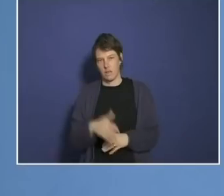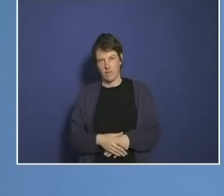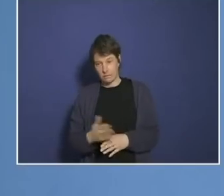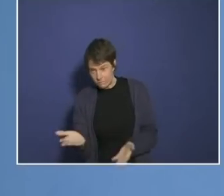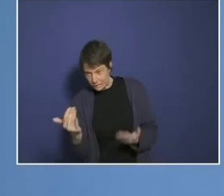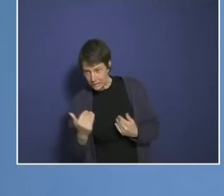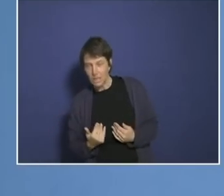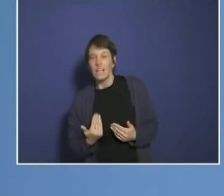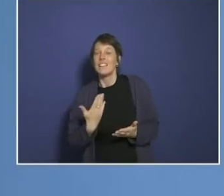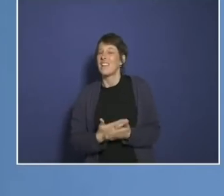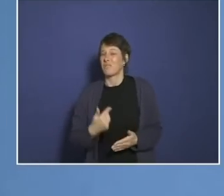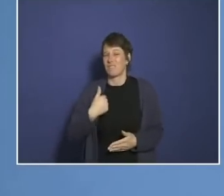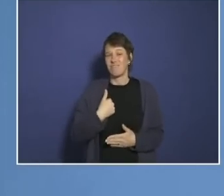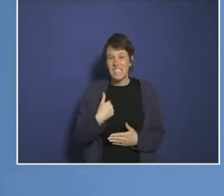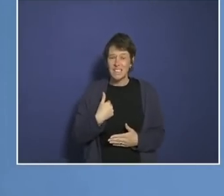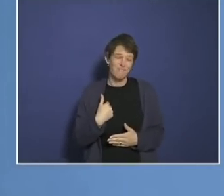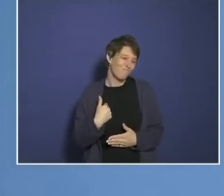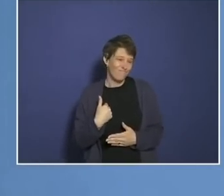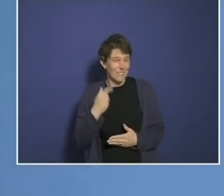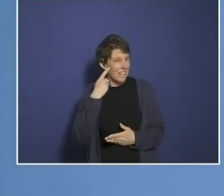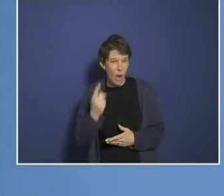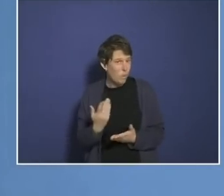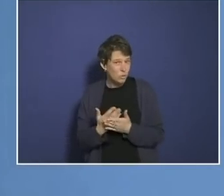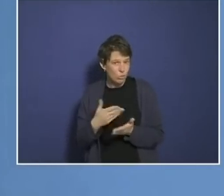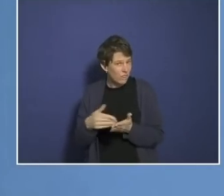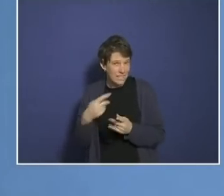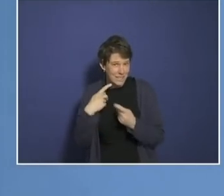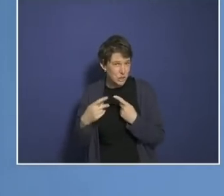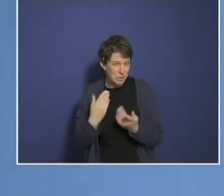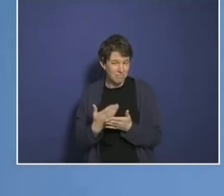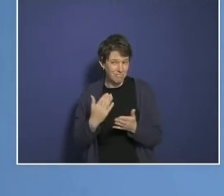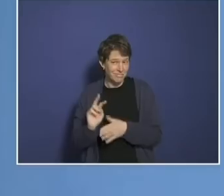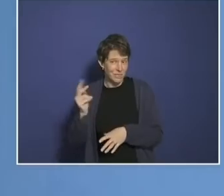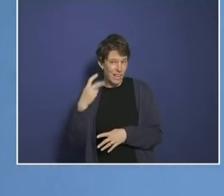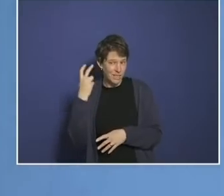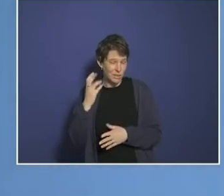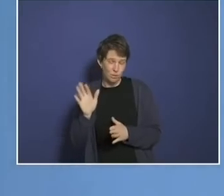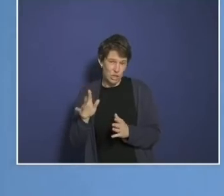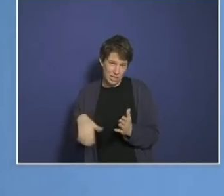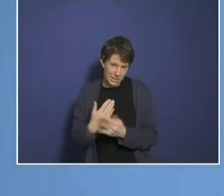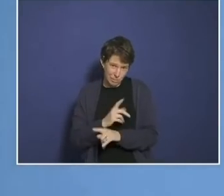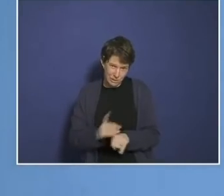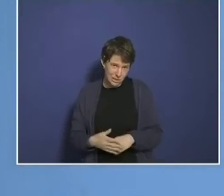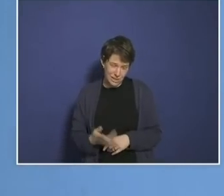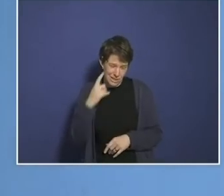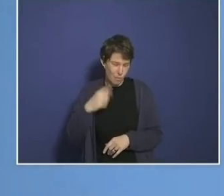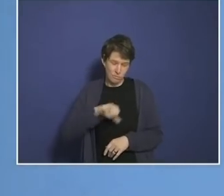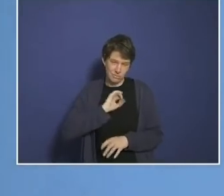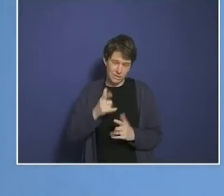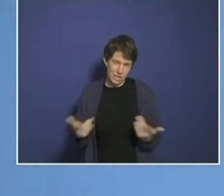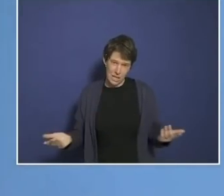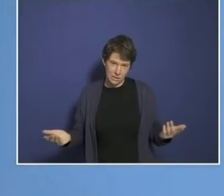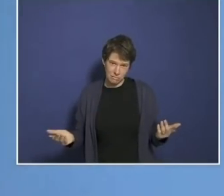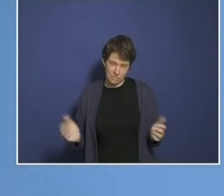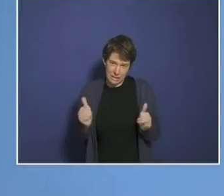Ihrer eigenen Koalition im Parlament. Und wenn Sie die verdammt nochmal nicht auf die Reihe kriegen, dann die Opposition dafür verantwortlich zu machen, dass sie keine